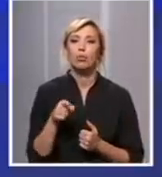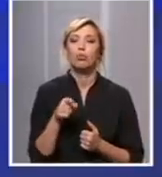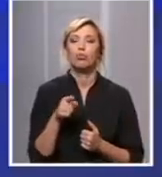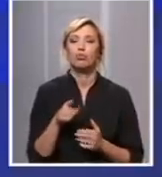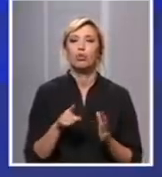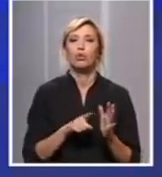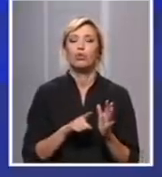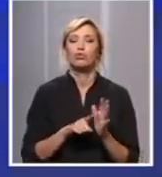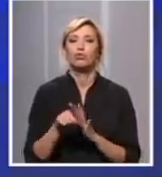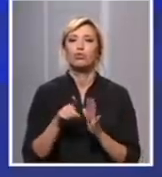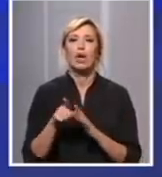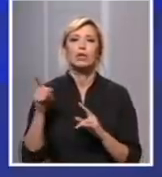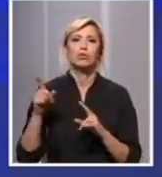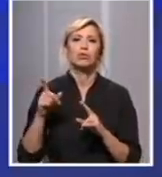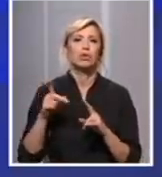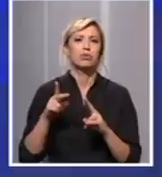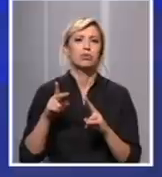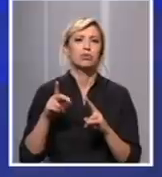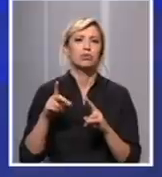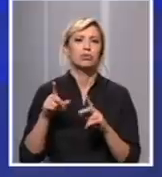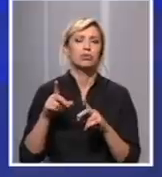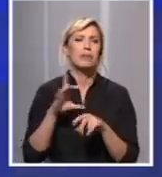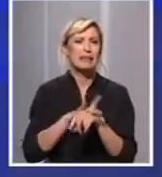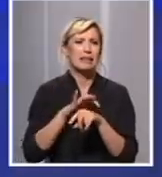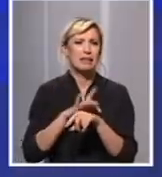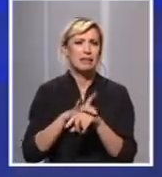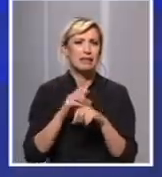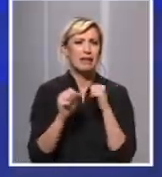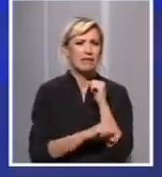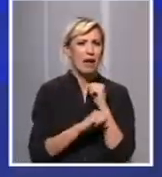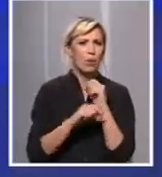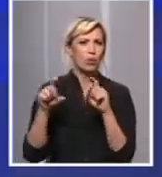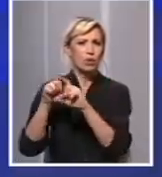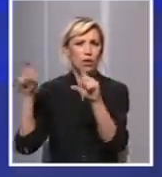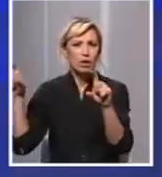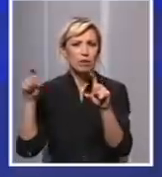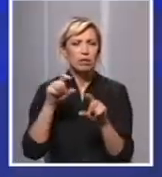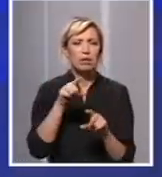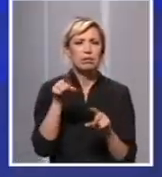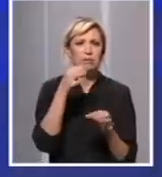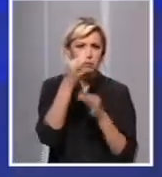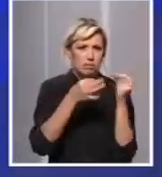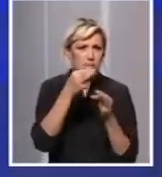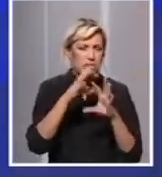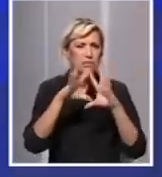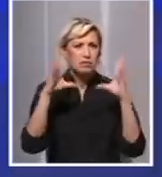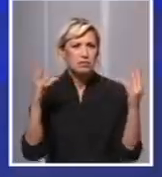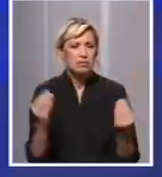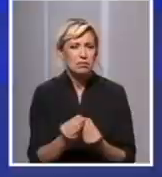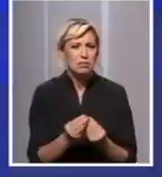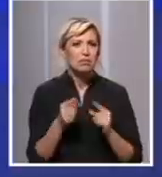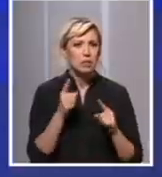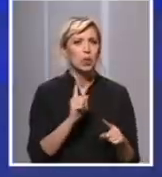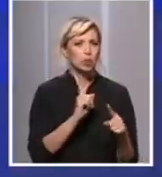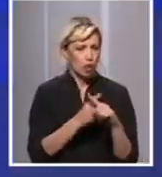prevelencije koje sprovodi institut za epidemiologiju medicinskog fakulteta na reprezentativnom uzorku. I jesu li ti ljudi I naravno da su